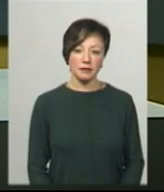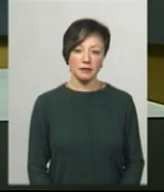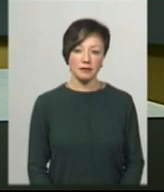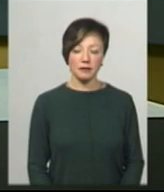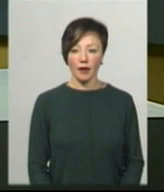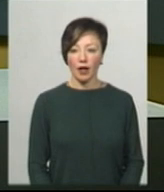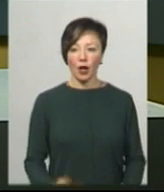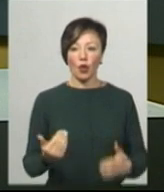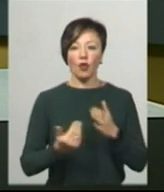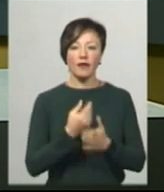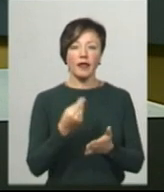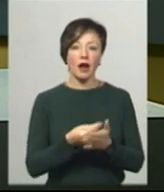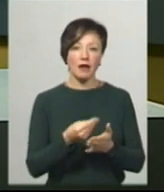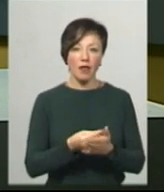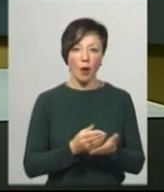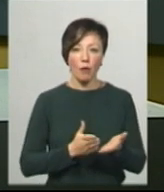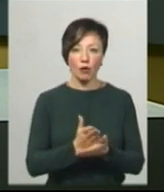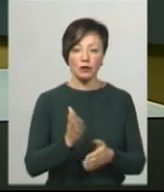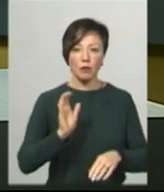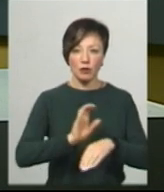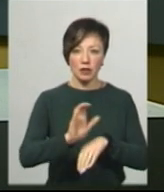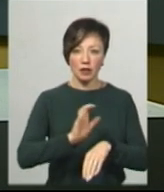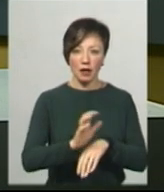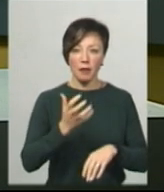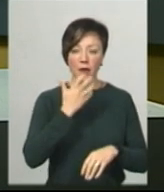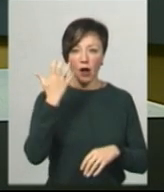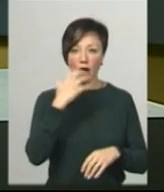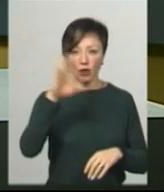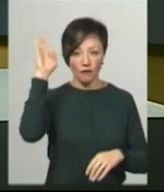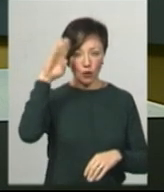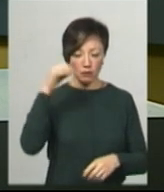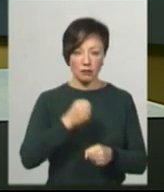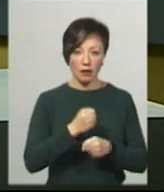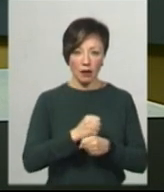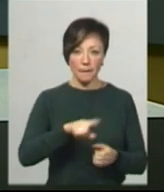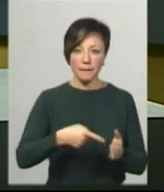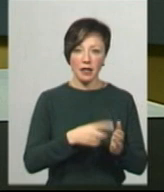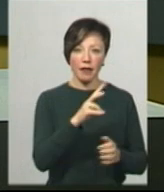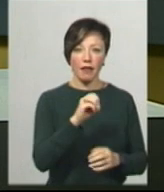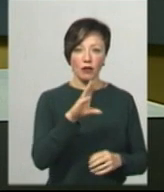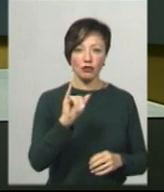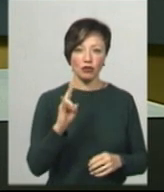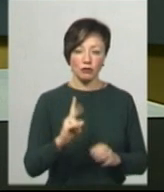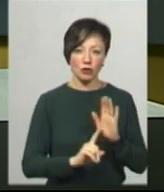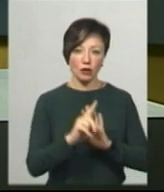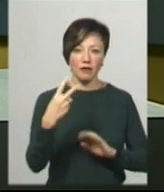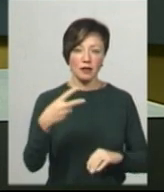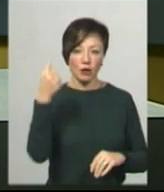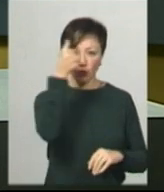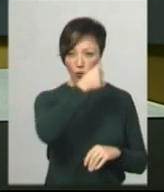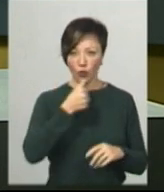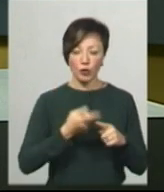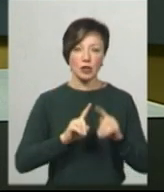Нові тарифи на послуги з постачання теплової енергії та гарячої води діятимуть у Нетішині з початку 2020 року.